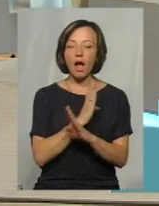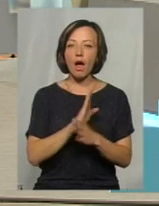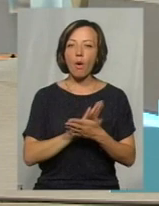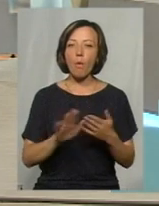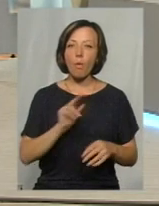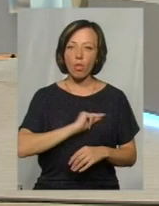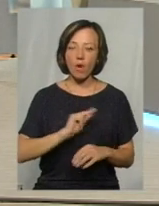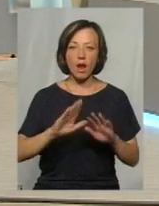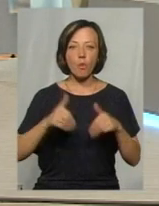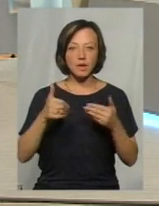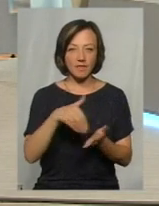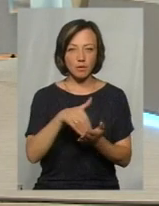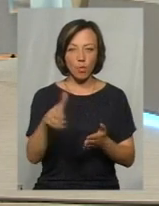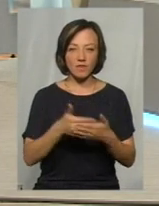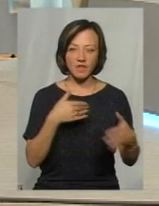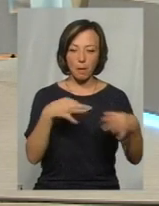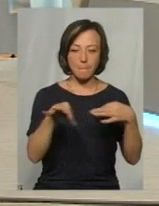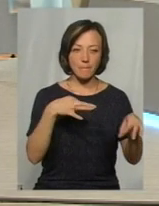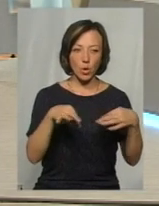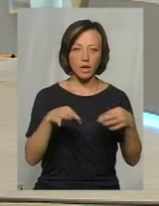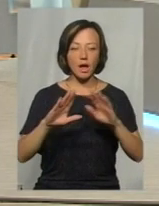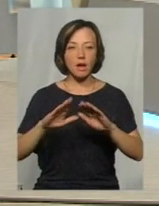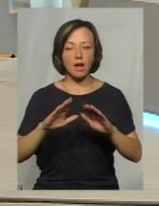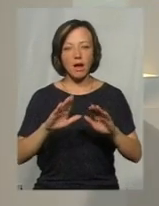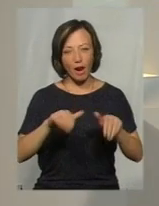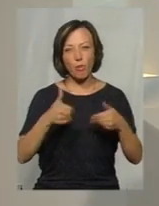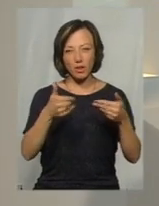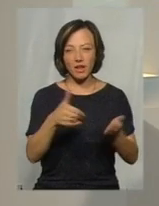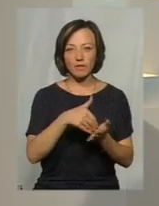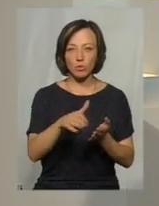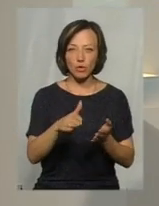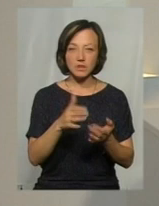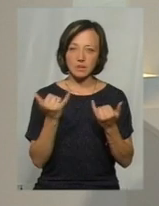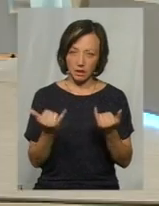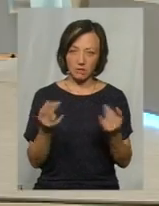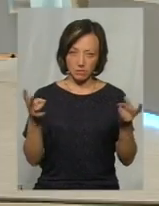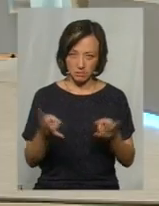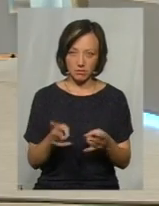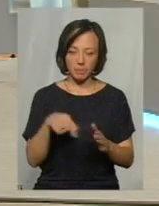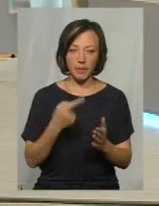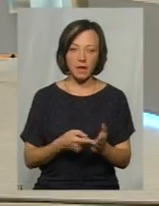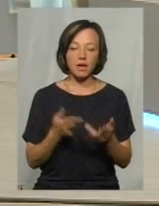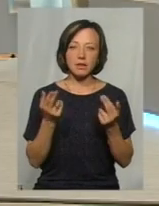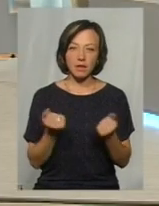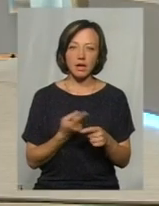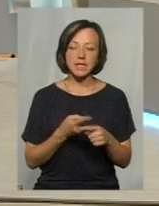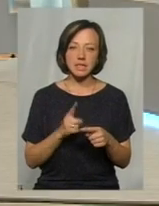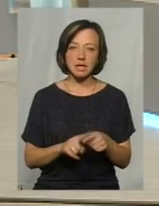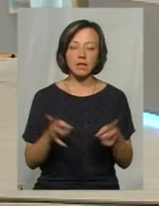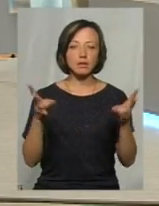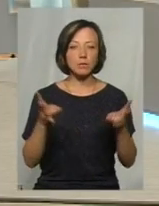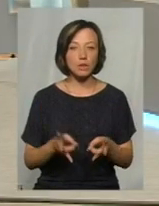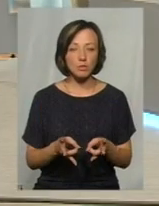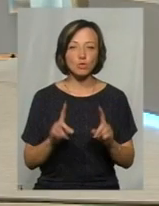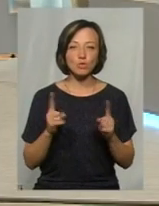рекомендації відмовитись від поліетилену або рекомендувати відмовитись на часі? Так, я думаю, що це на часі, тому що